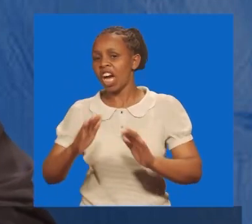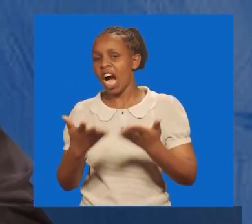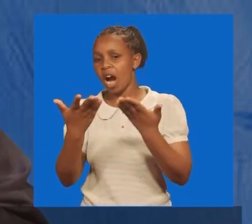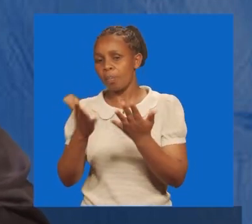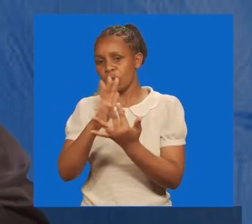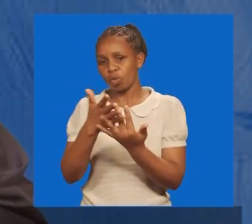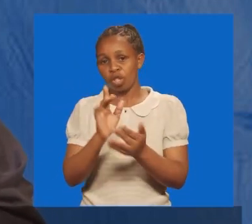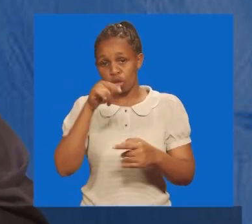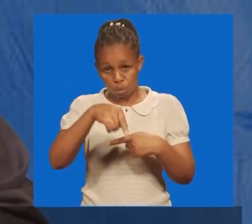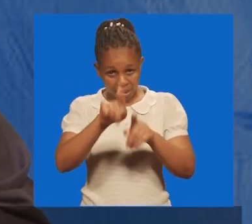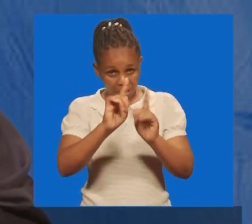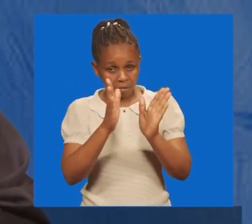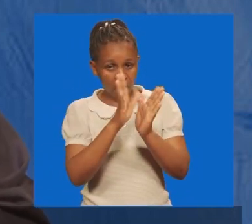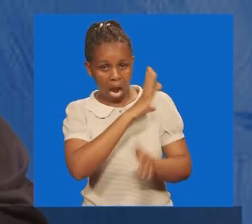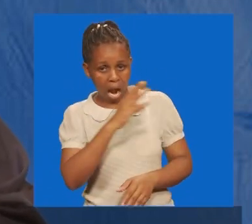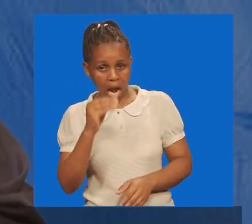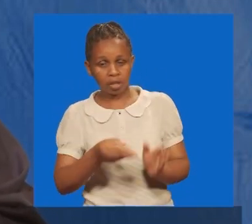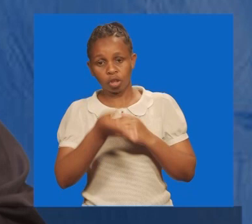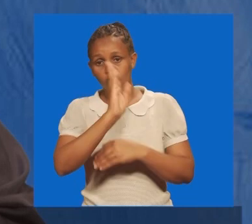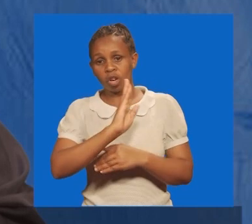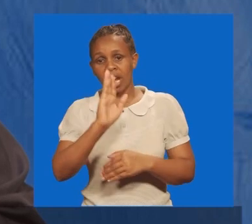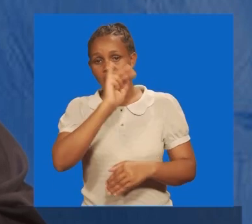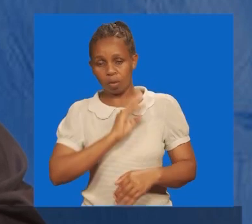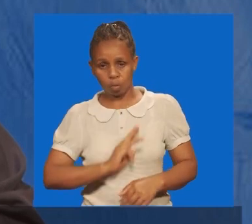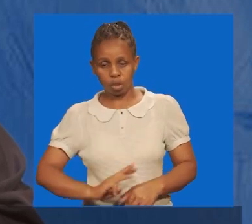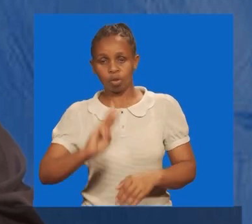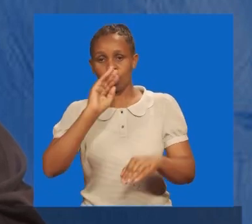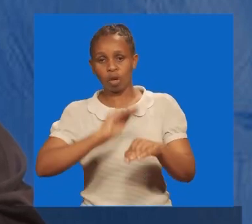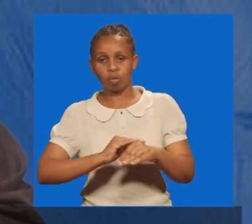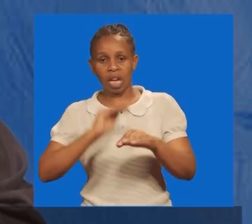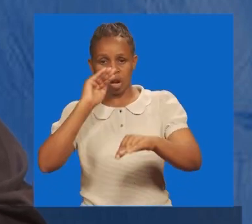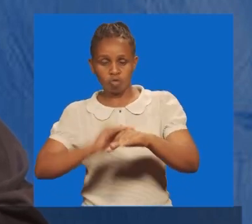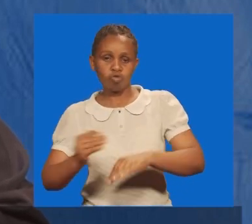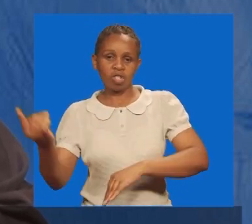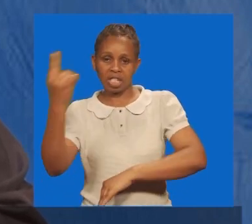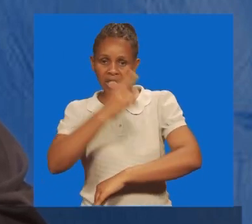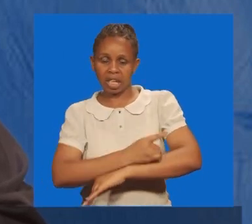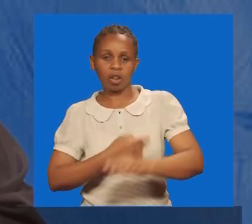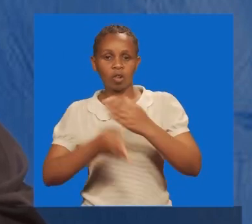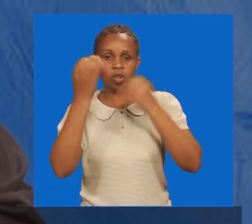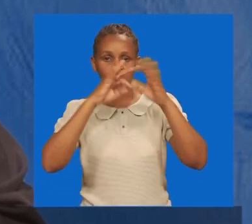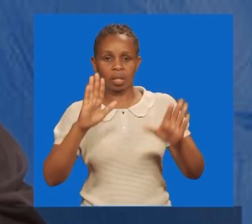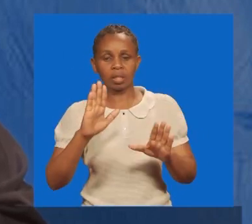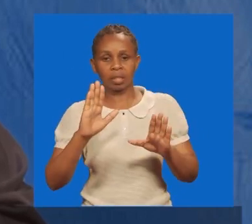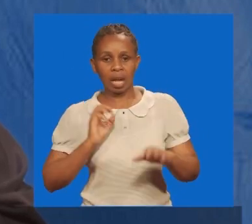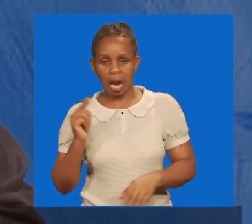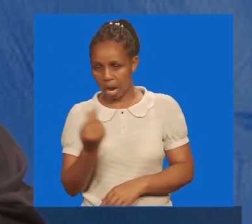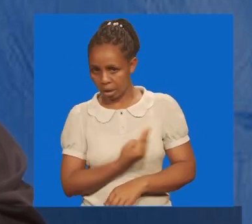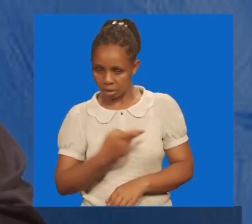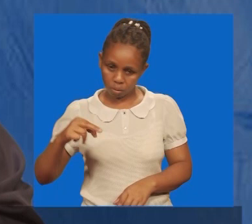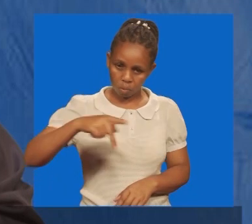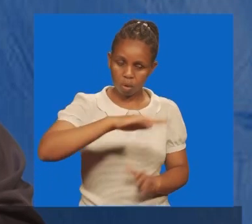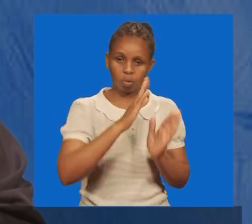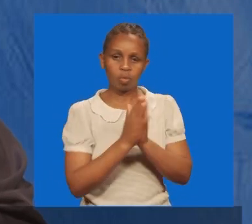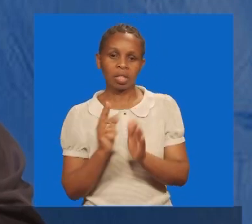yako, na mwenyezi mungu, nina kutakia wakati muema, siku njema, mungu atubariki, mungu atembe po